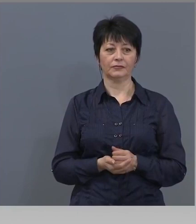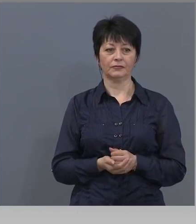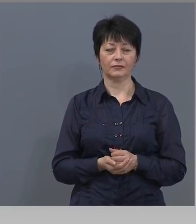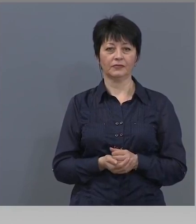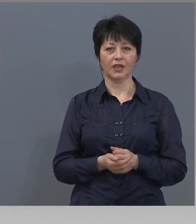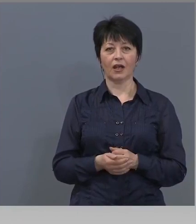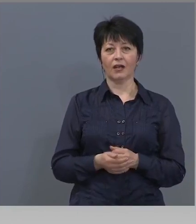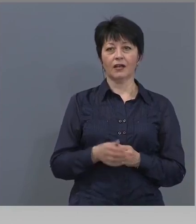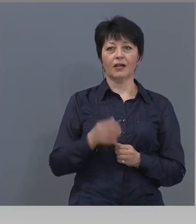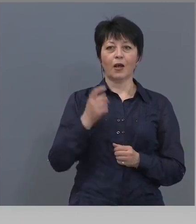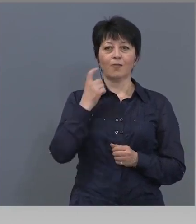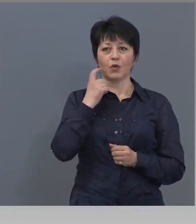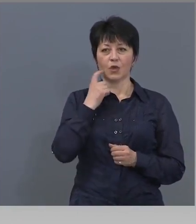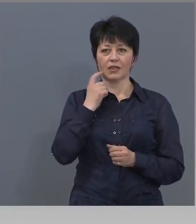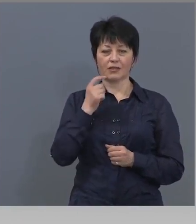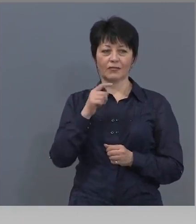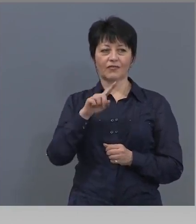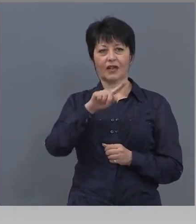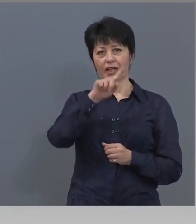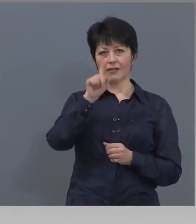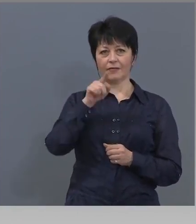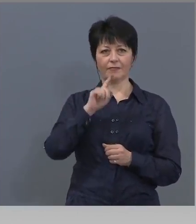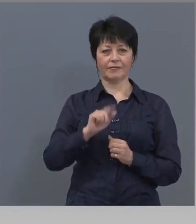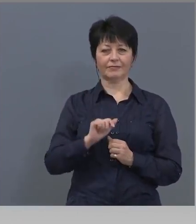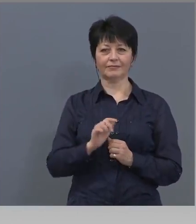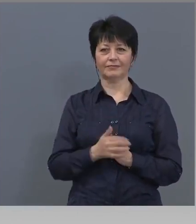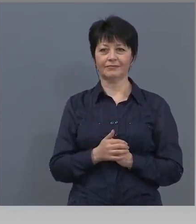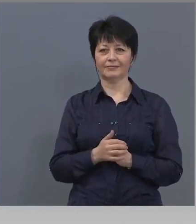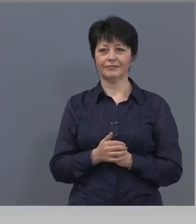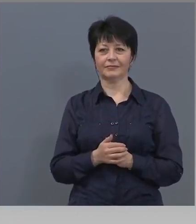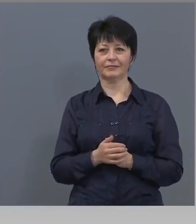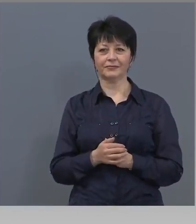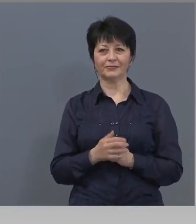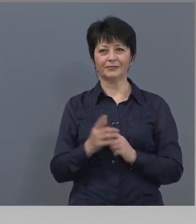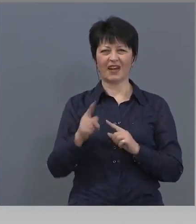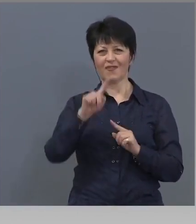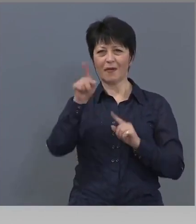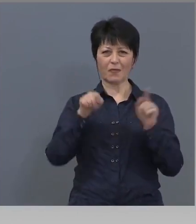Господин Борисов, един въпрос свързан с българското. Така госпожата да каже.